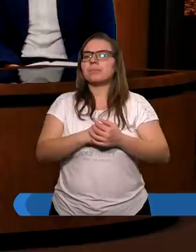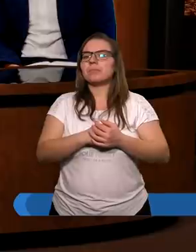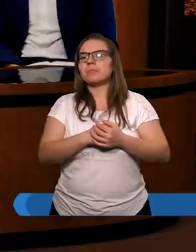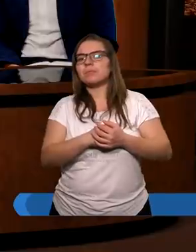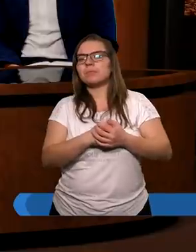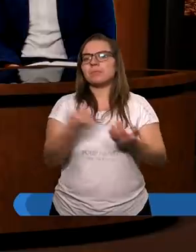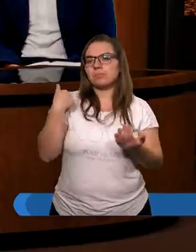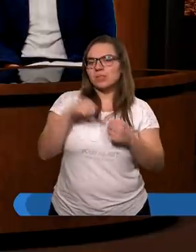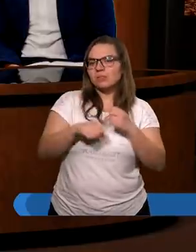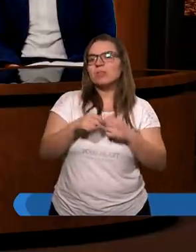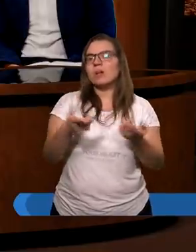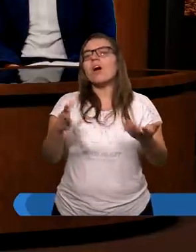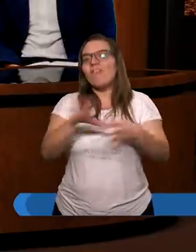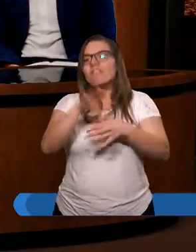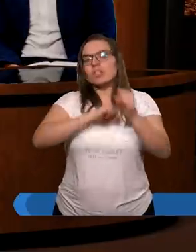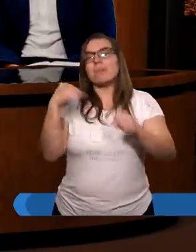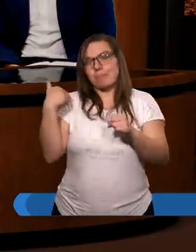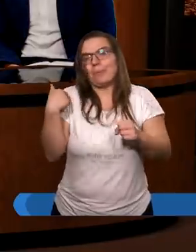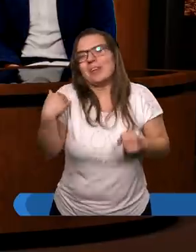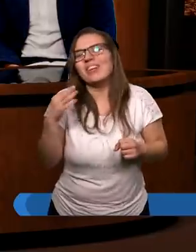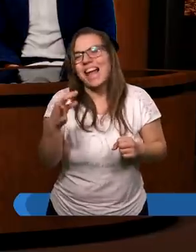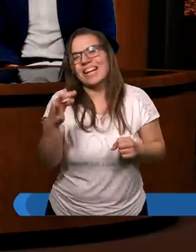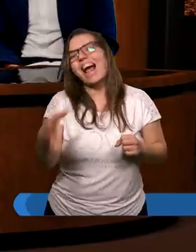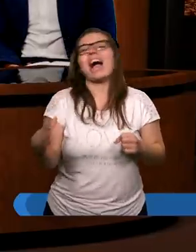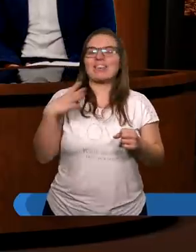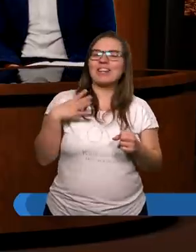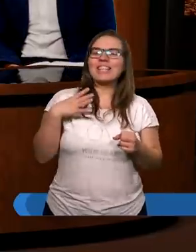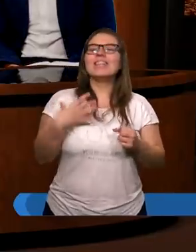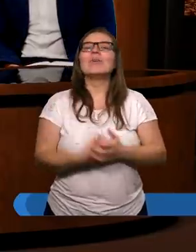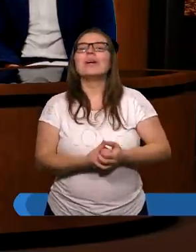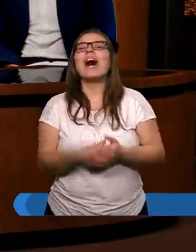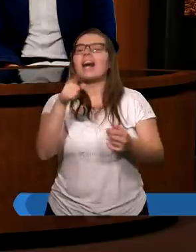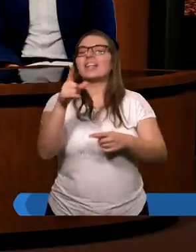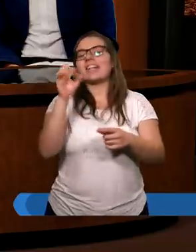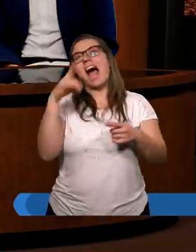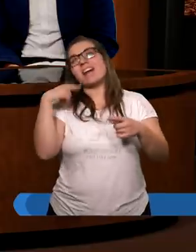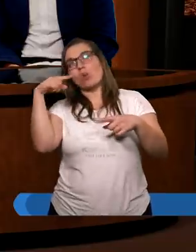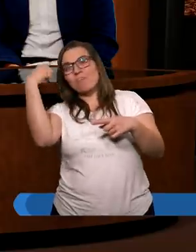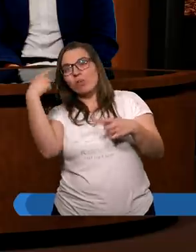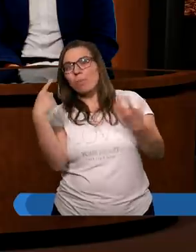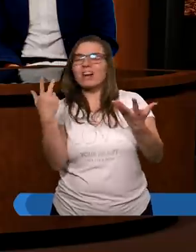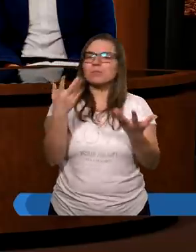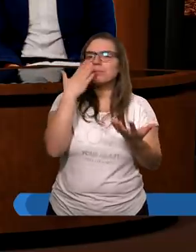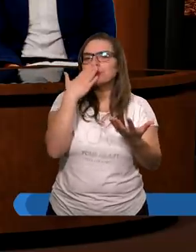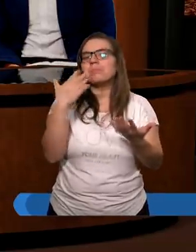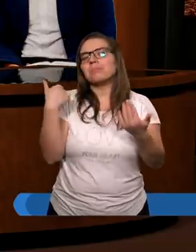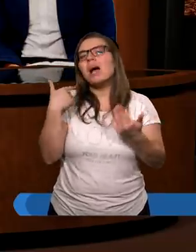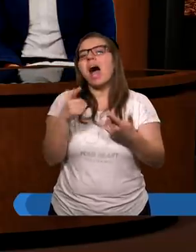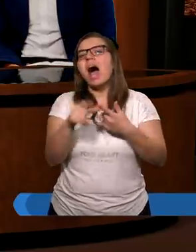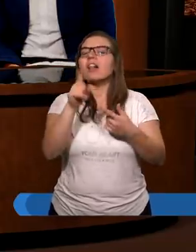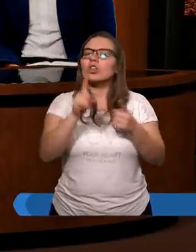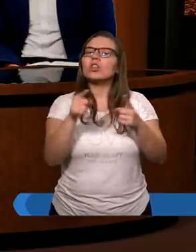Był w Rzymie? Nie. W Rzymie był. Oczywiście, chociaż nie tak, jak sobie to wyobrażał. Tylko nie był w Hiszpanii. To był.